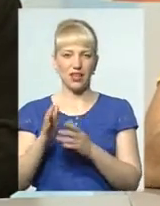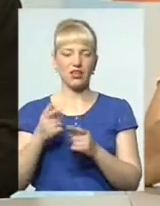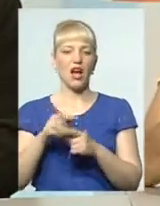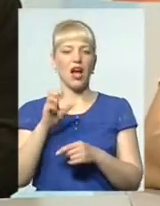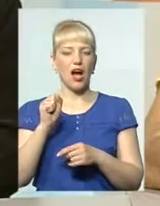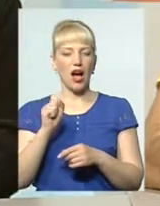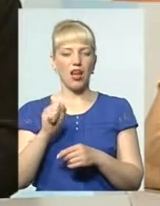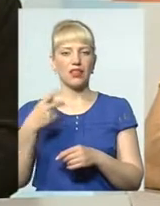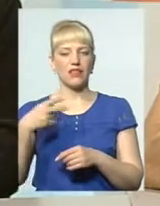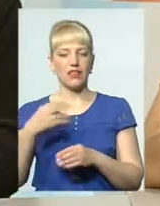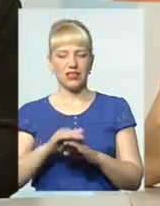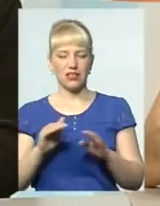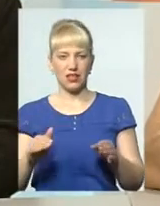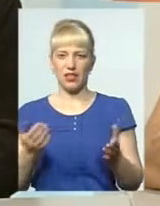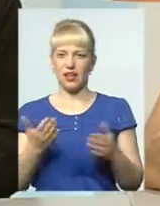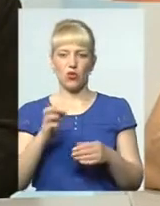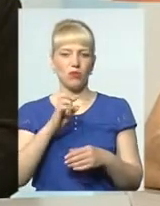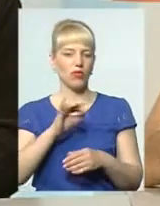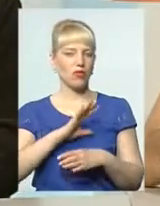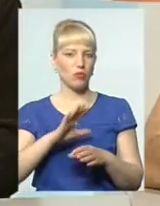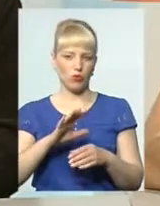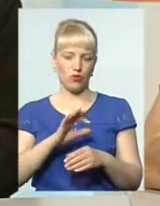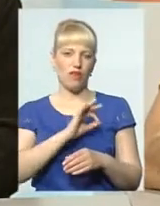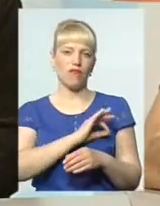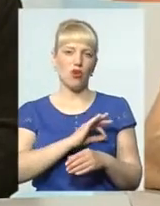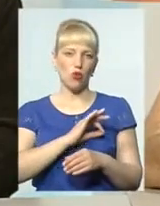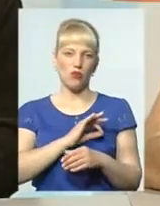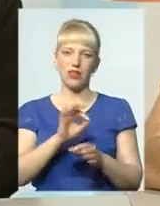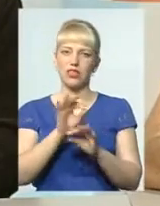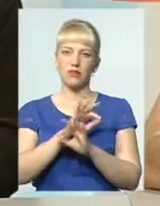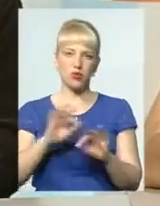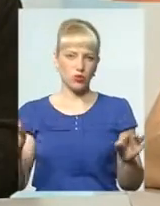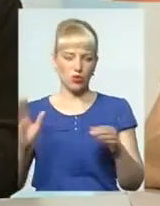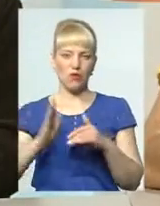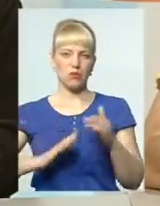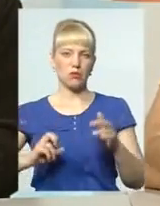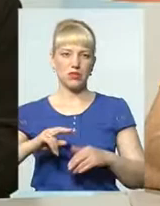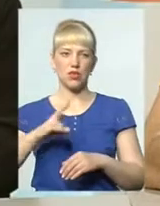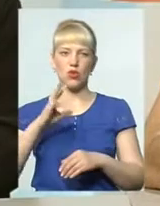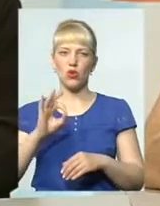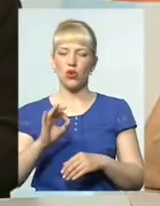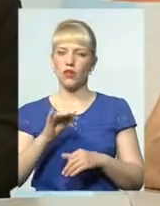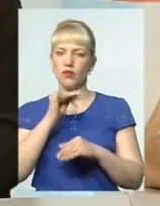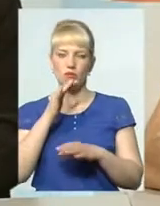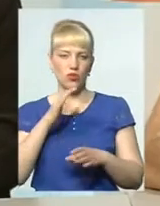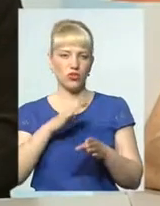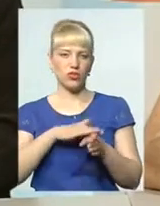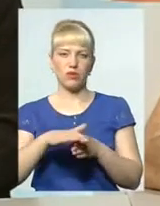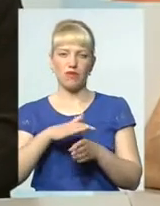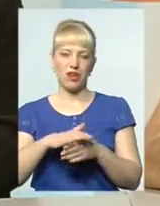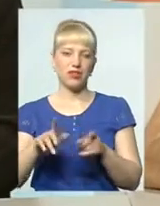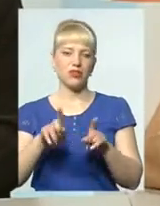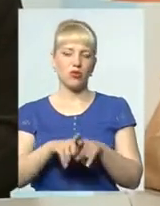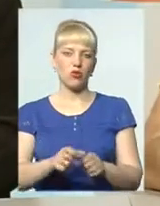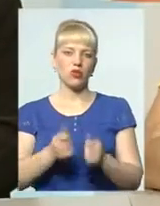не була людина, вихователь, класним спеціалістом, але вона не може справлятися з такою